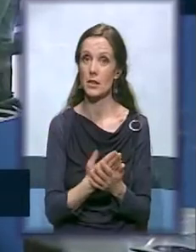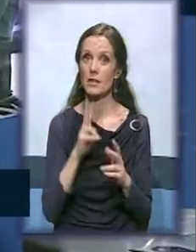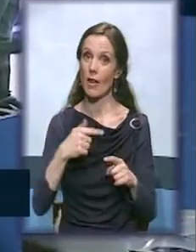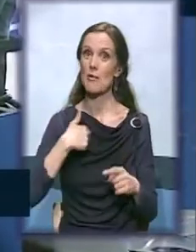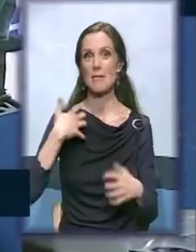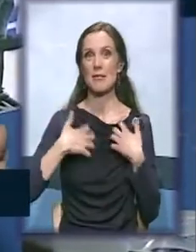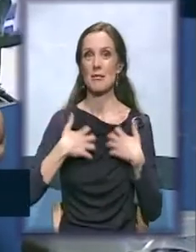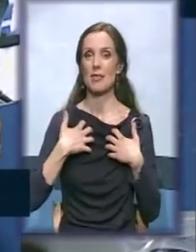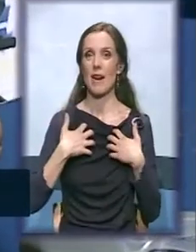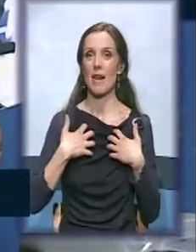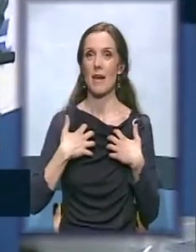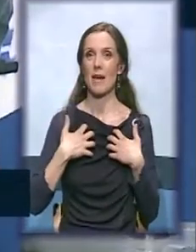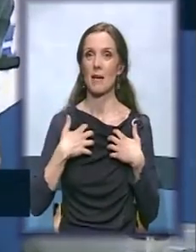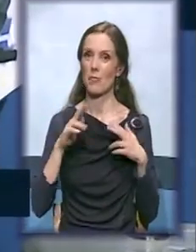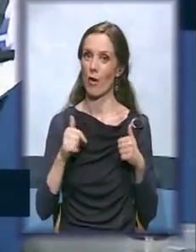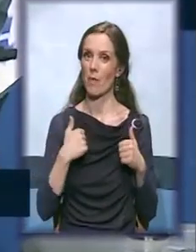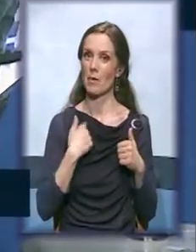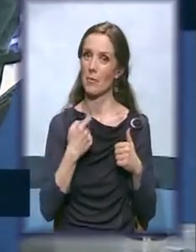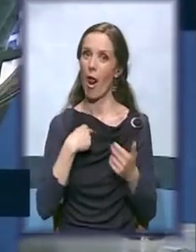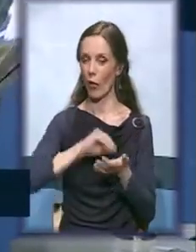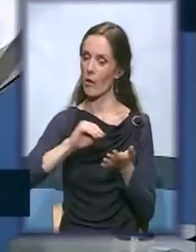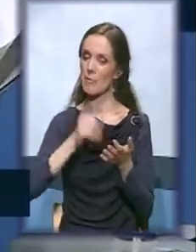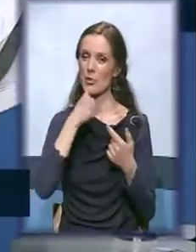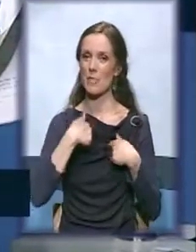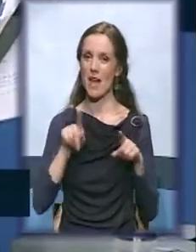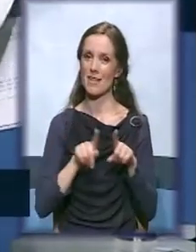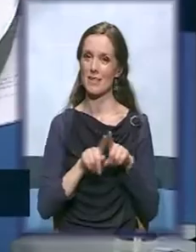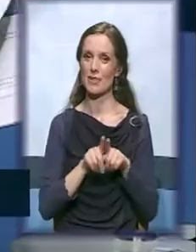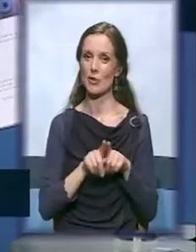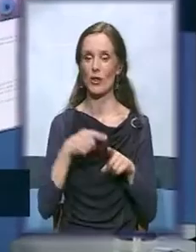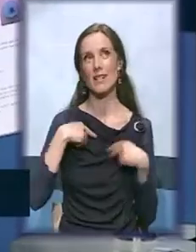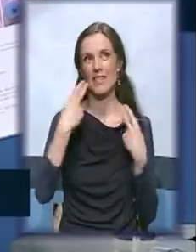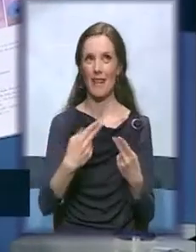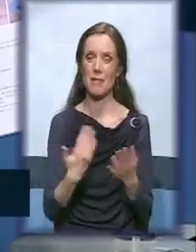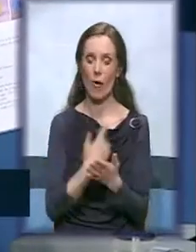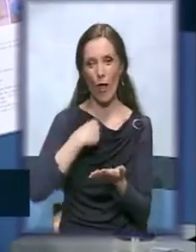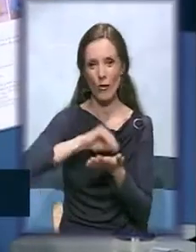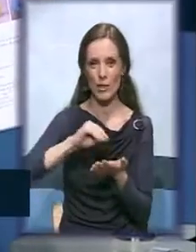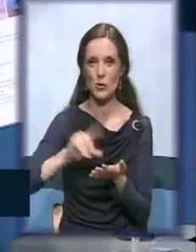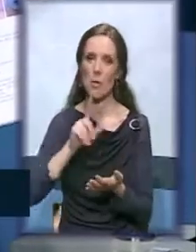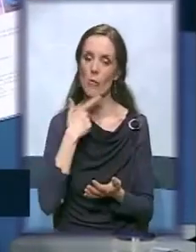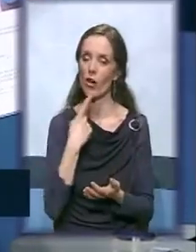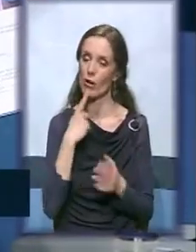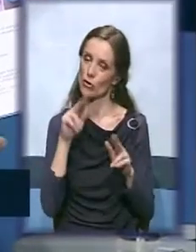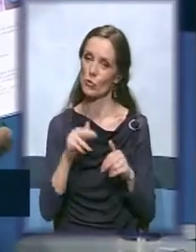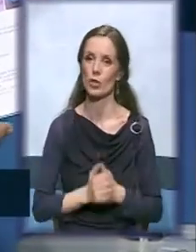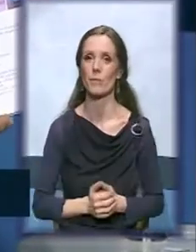uželela. Mogla bih evo da malo i pišem i ja. Može. Da se malo vratim u pisane medije. Lepojka,